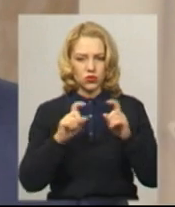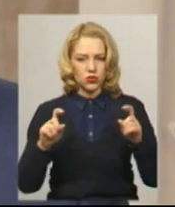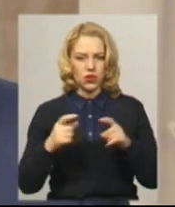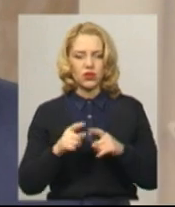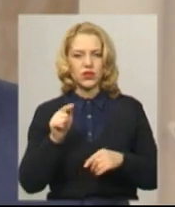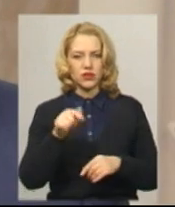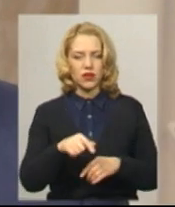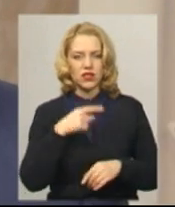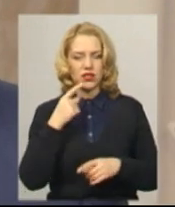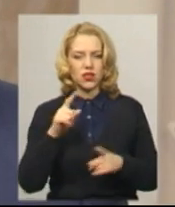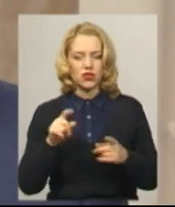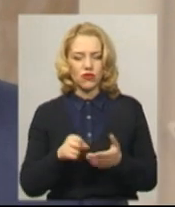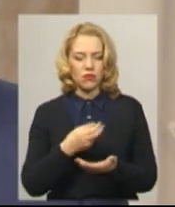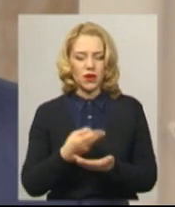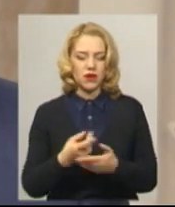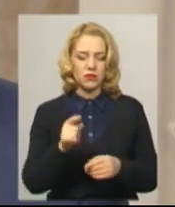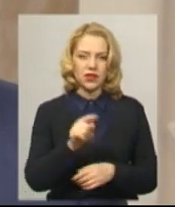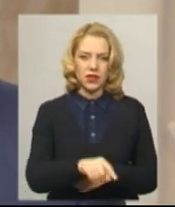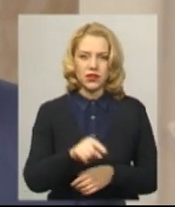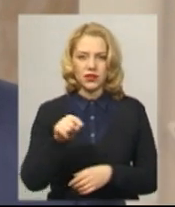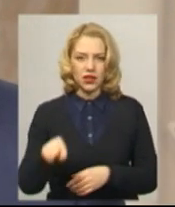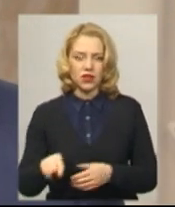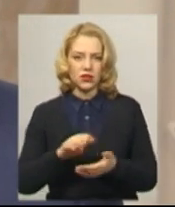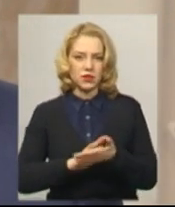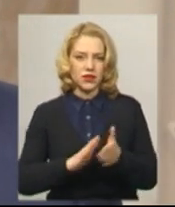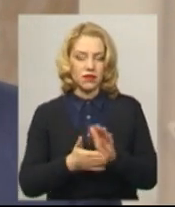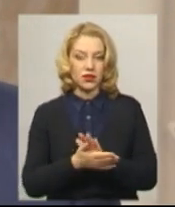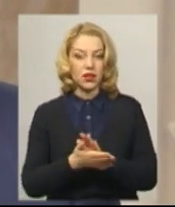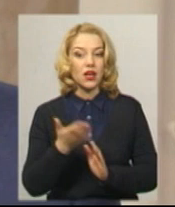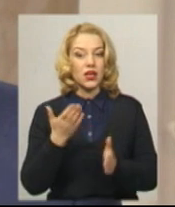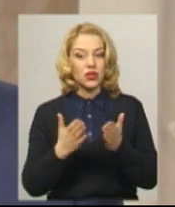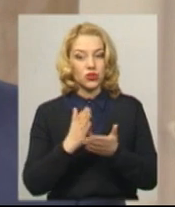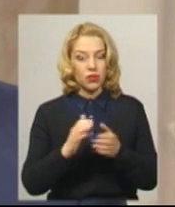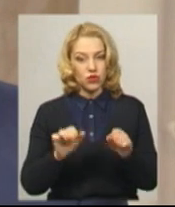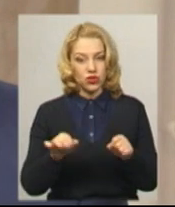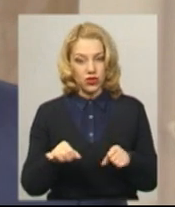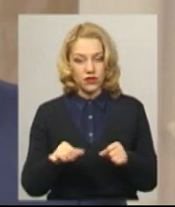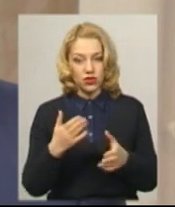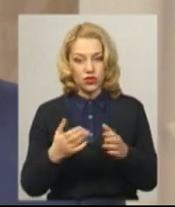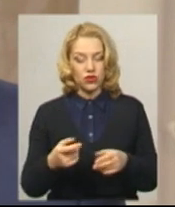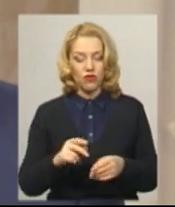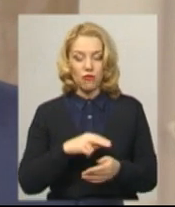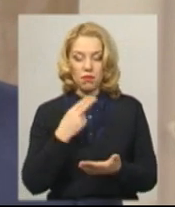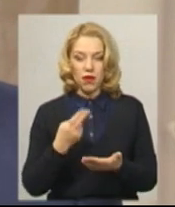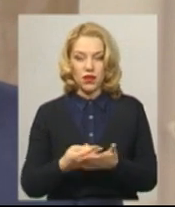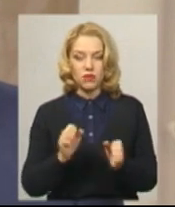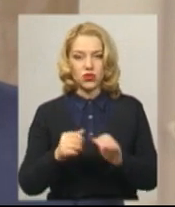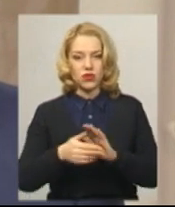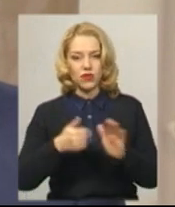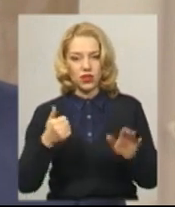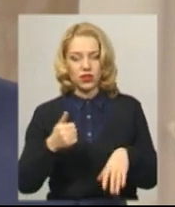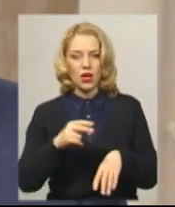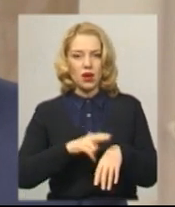І саме зазначити, що впала при таких-то, таких-то обставинах. Якщо є можливість, якщо впала, можна викликати